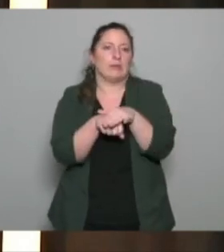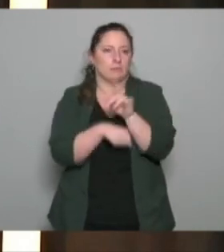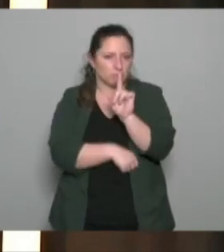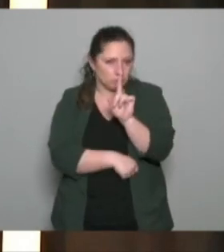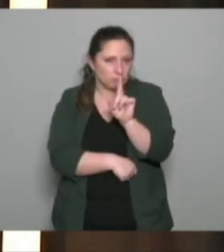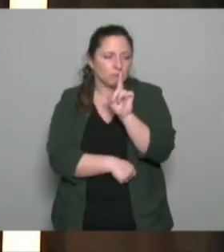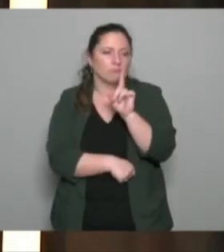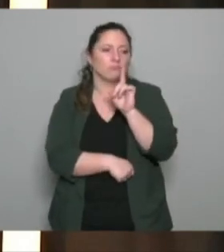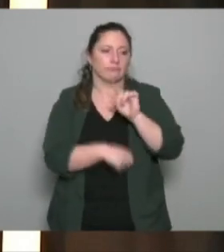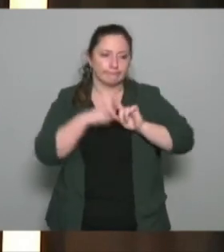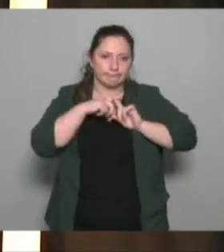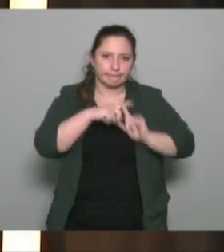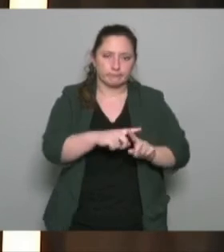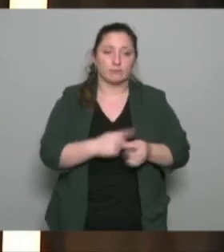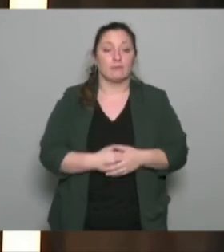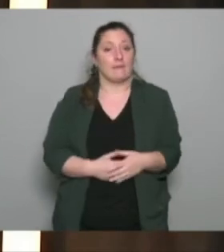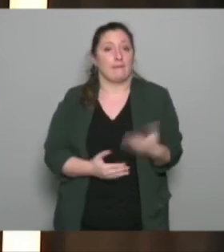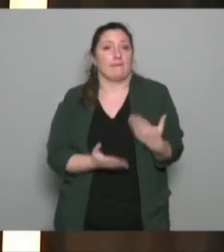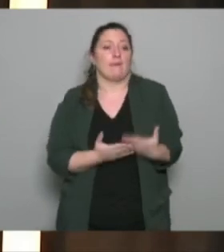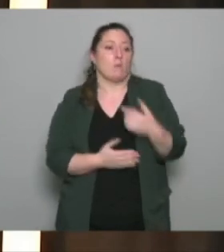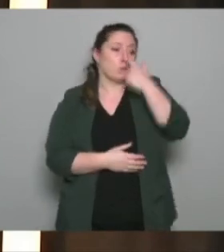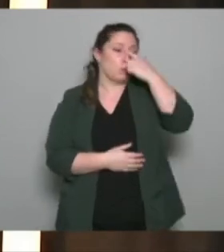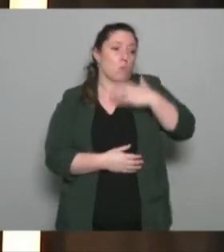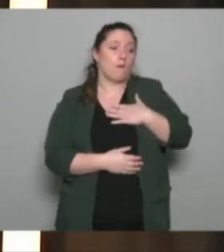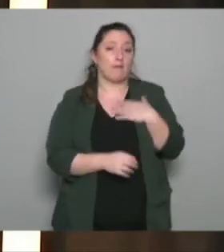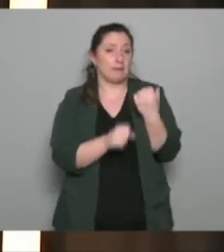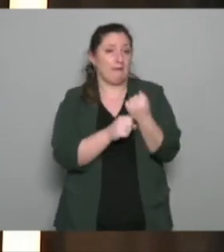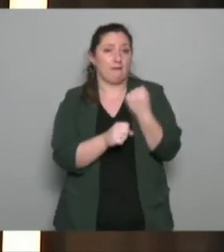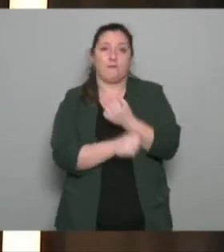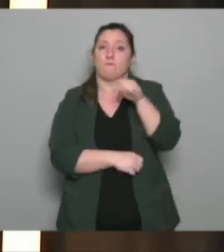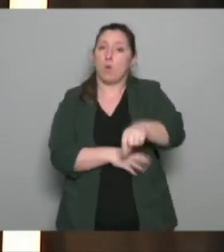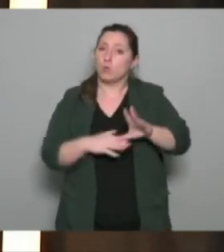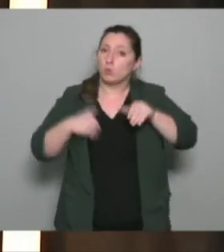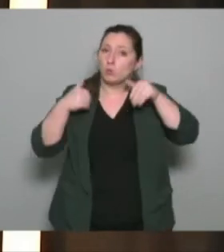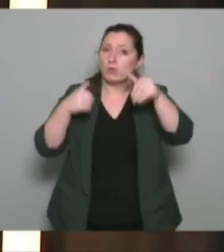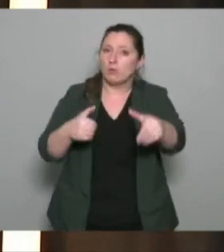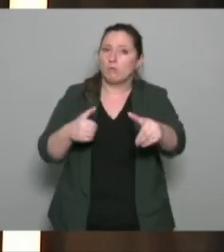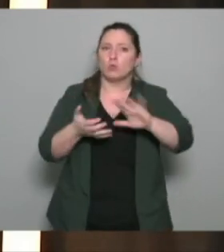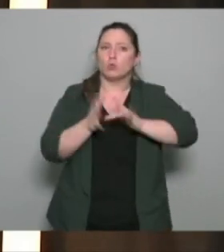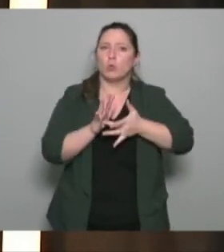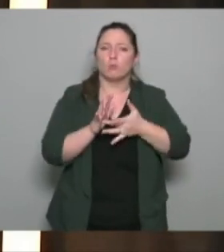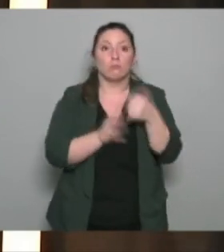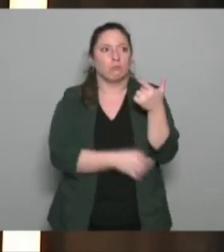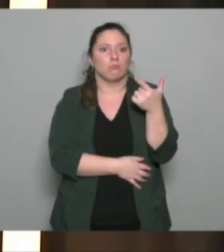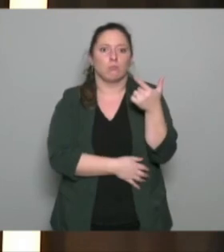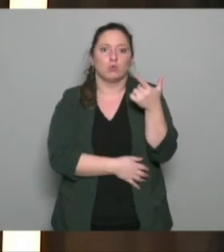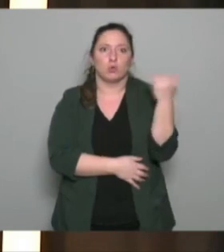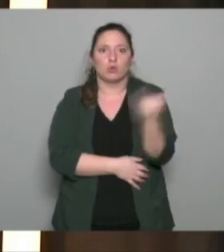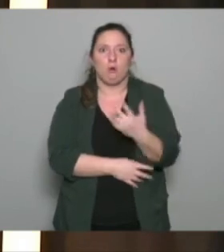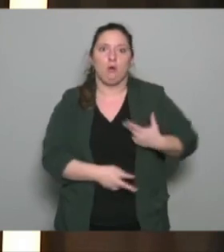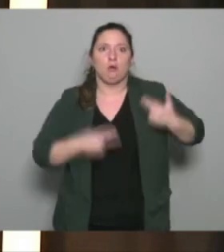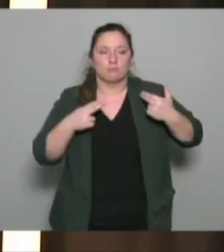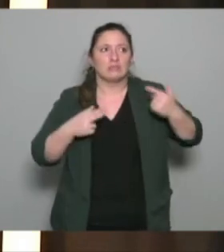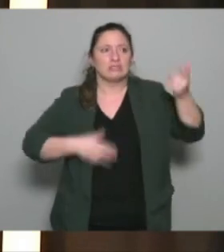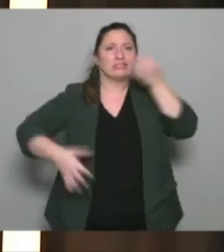ça c'est un travail qu'il va falloir faire agréger extirper de l'ensemble des actes de ces deux jours